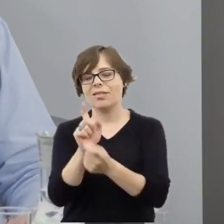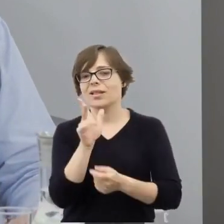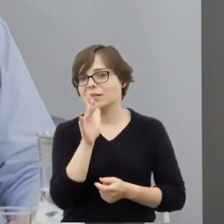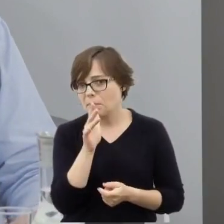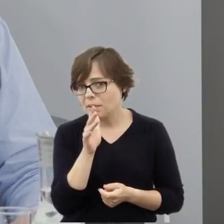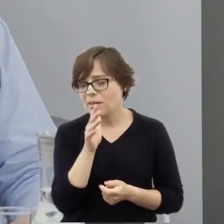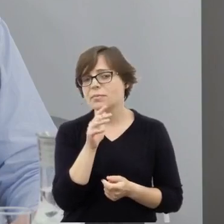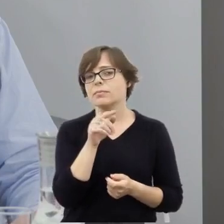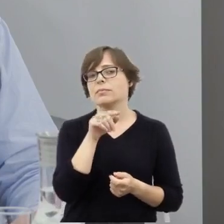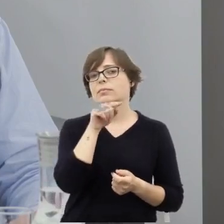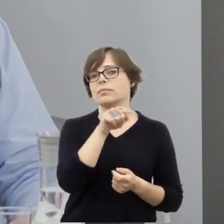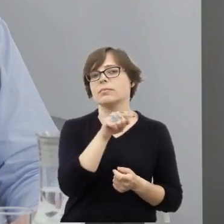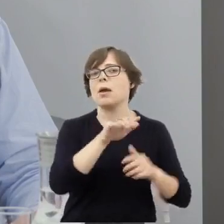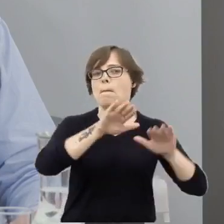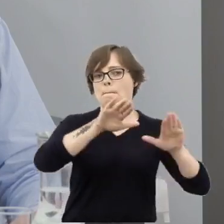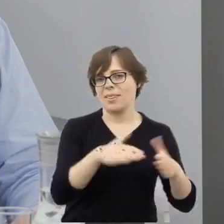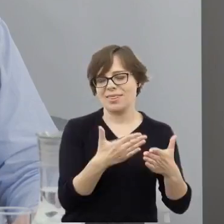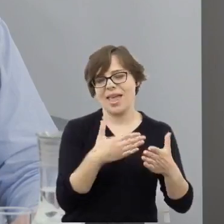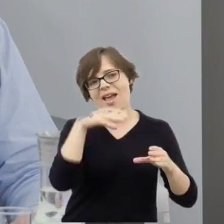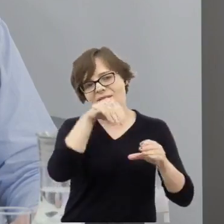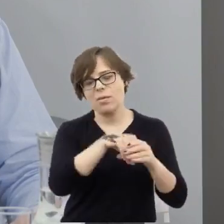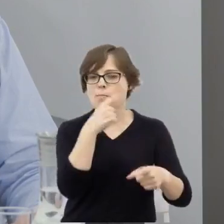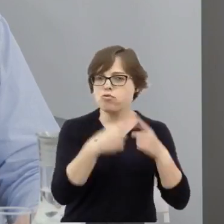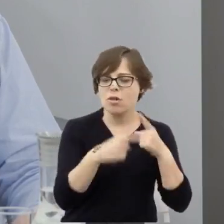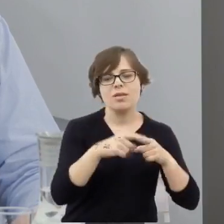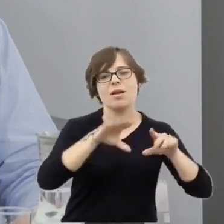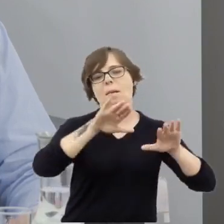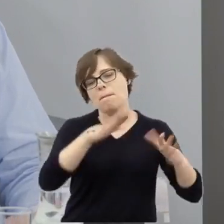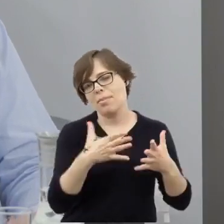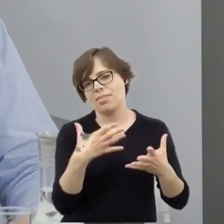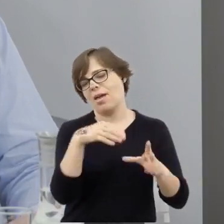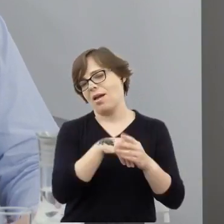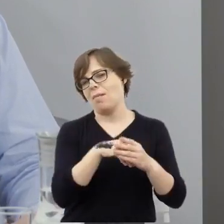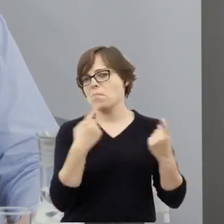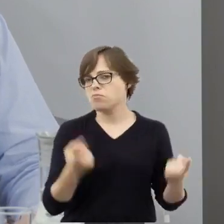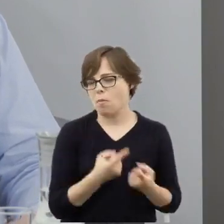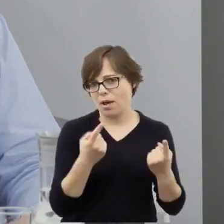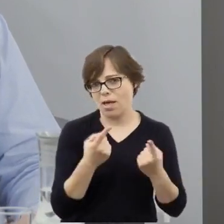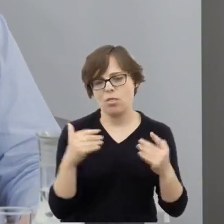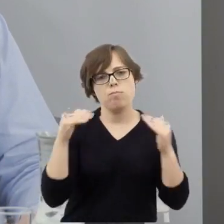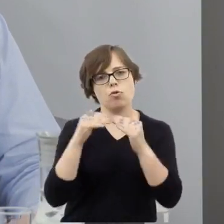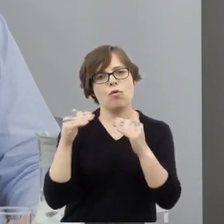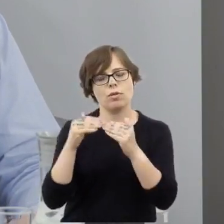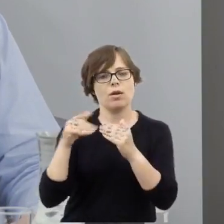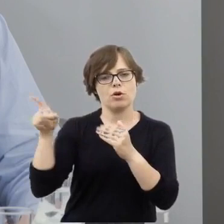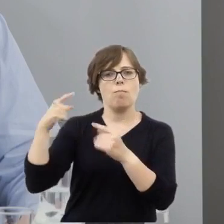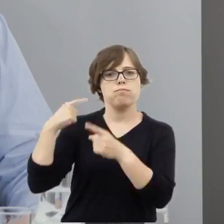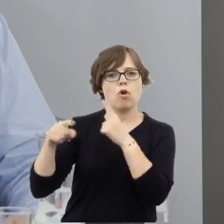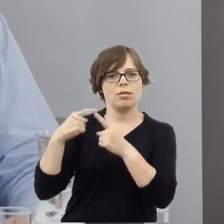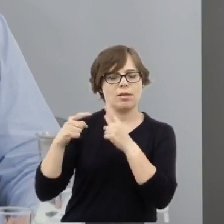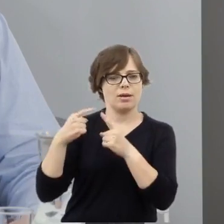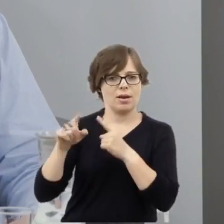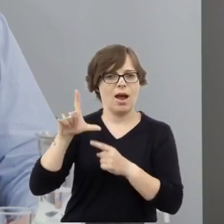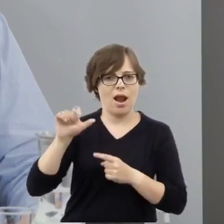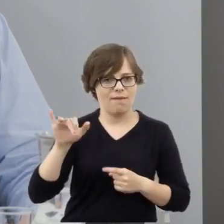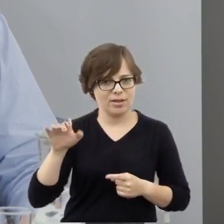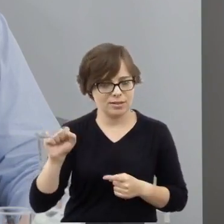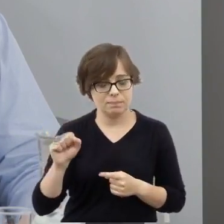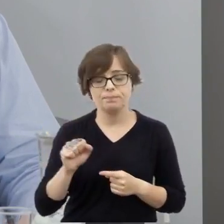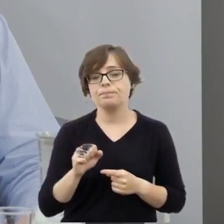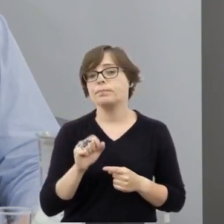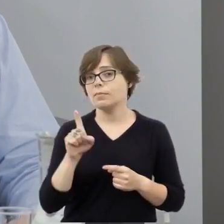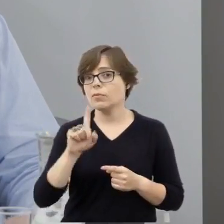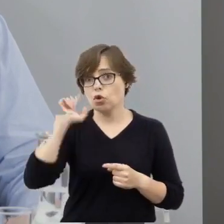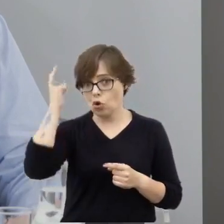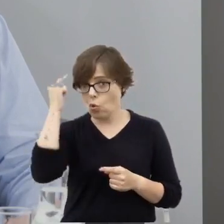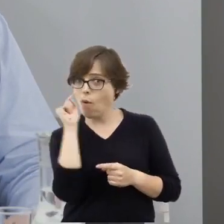mniej spolityzowana, mniej propagandowa niż wypowiedzi polityków lewicy. Przede wszystkim